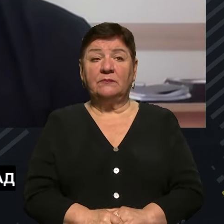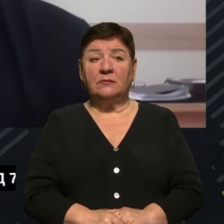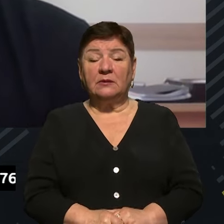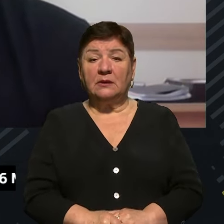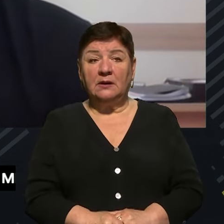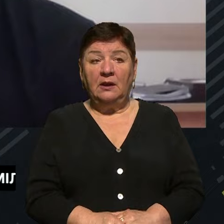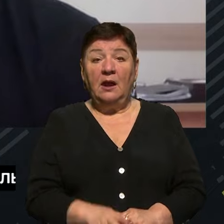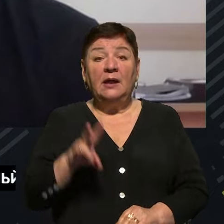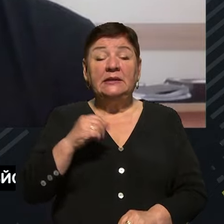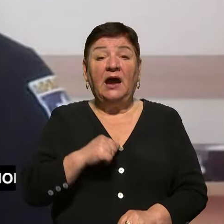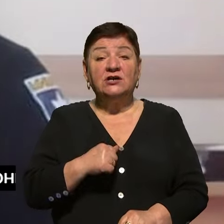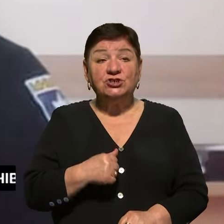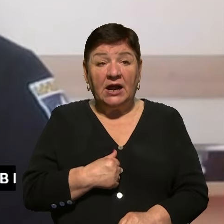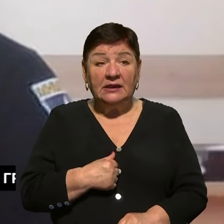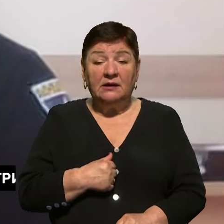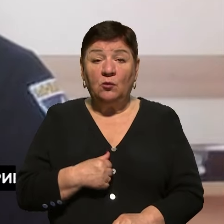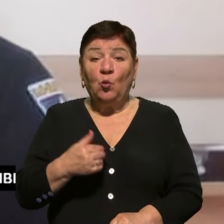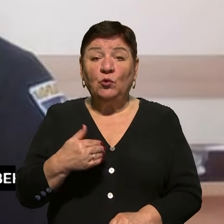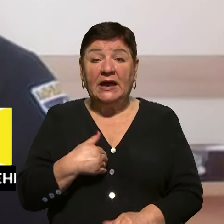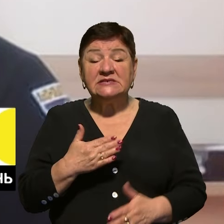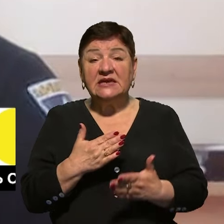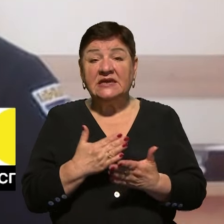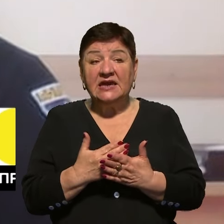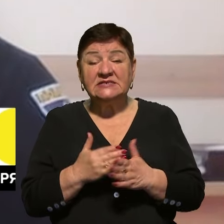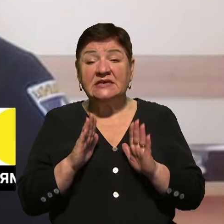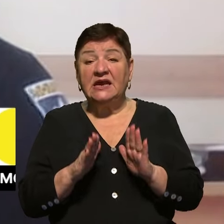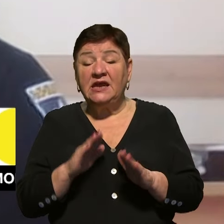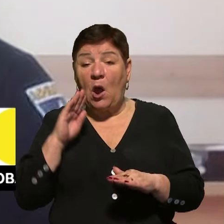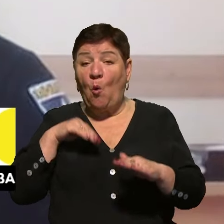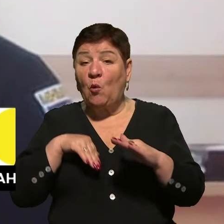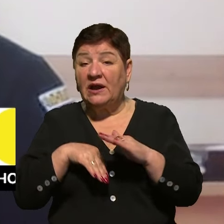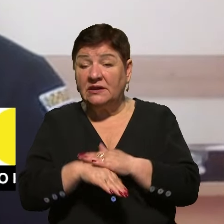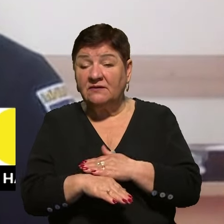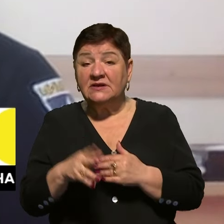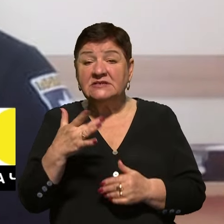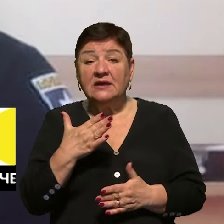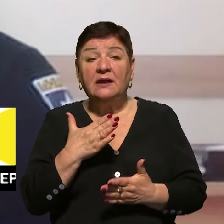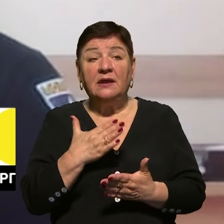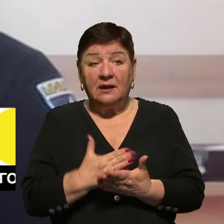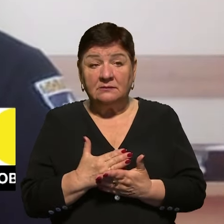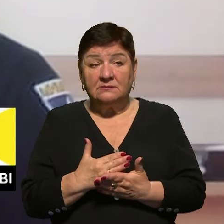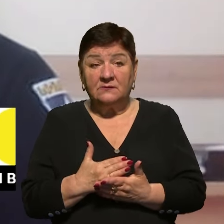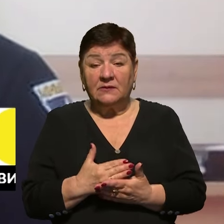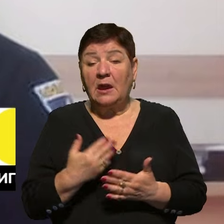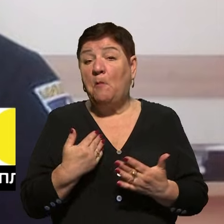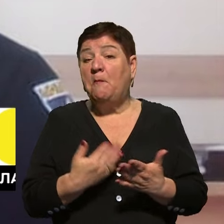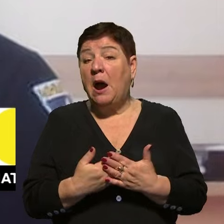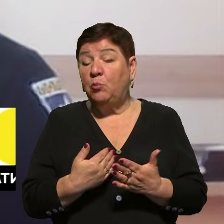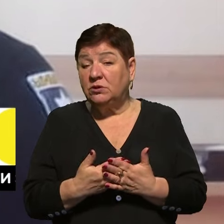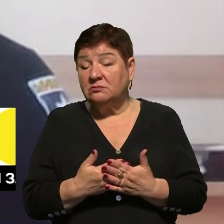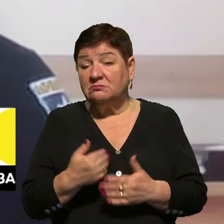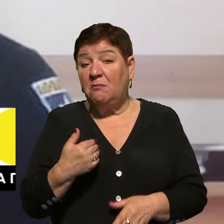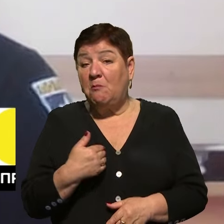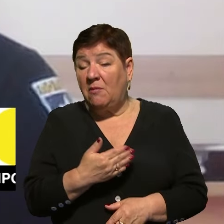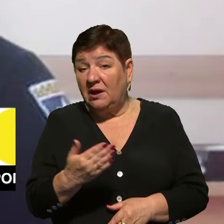На жаль, у нас лише є стільки укриттів, скільки є. Мабуть, ми